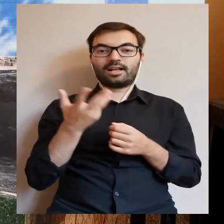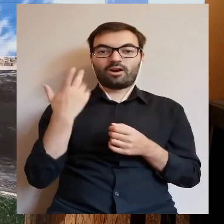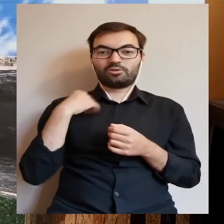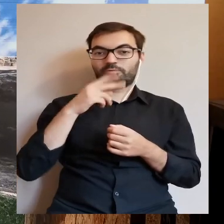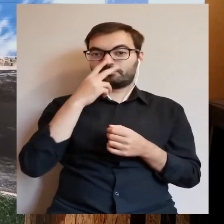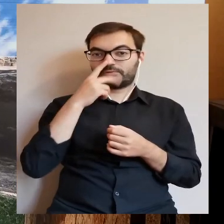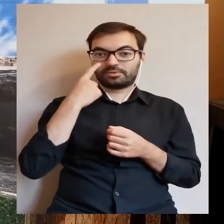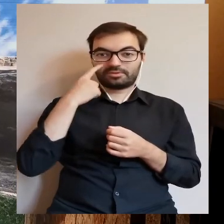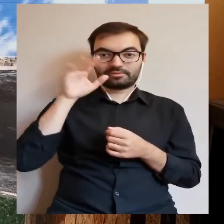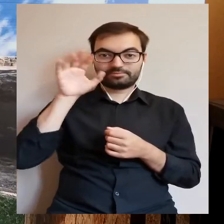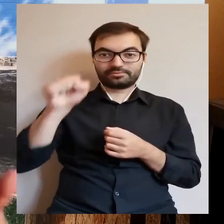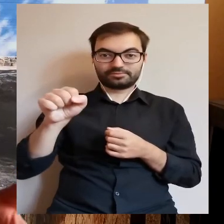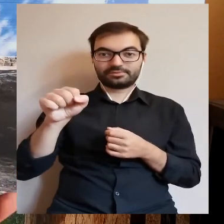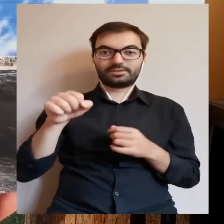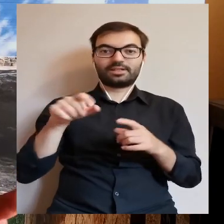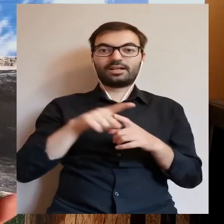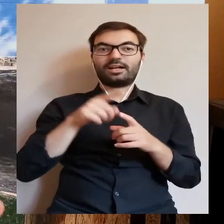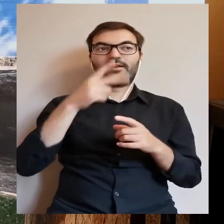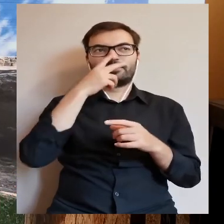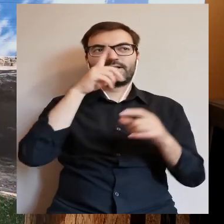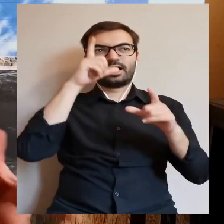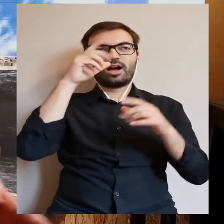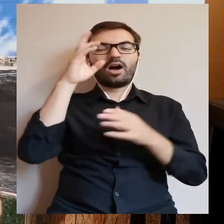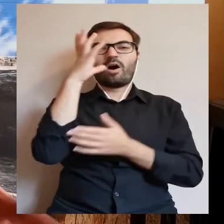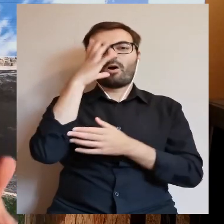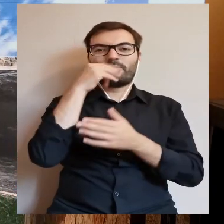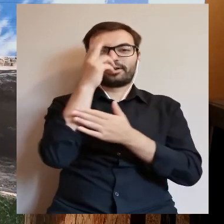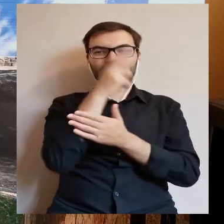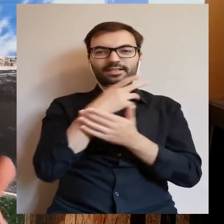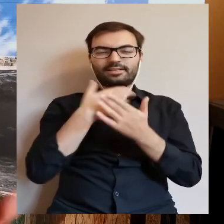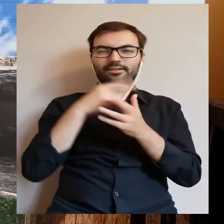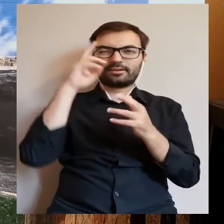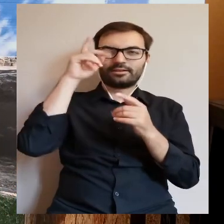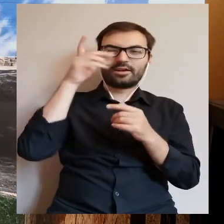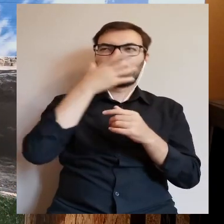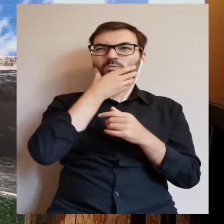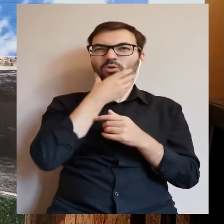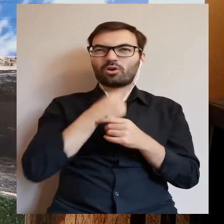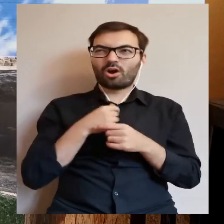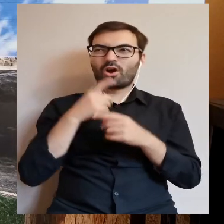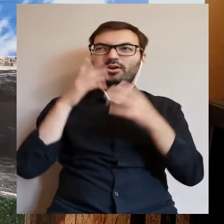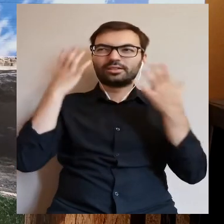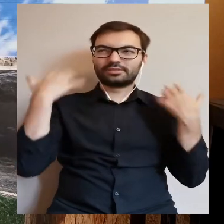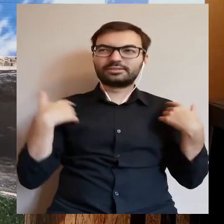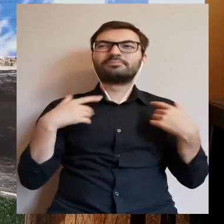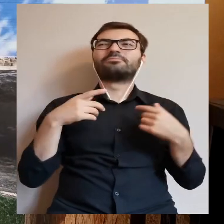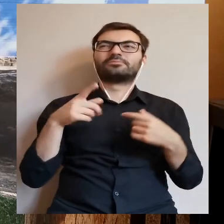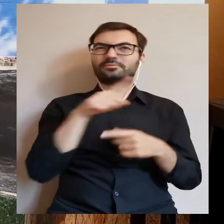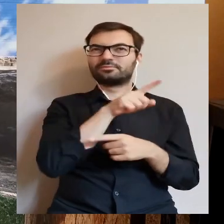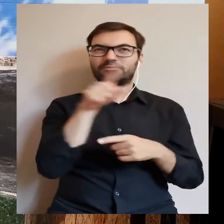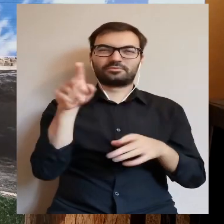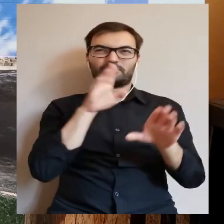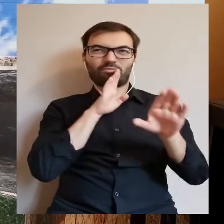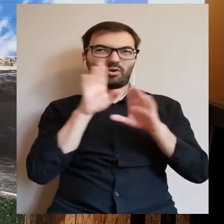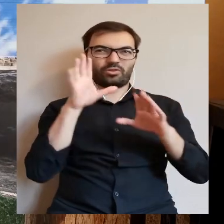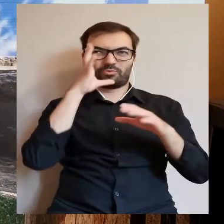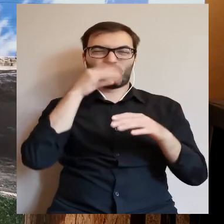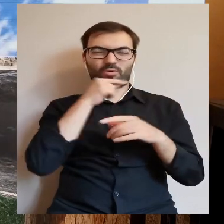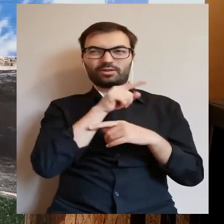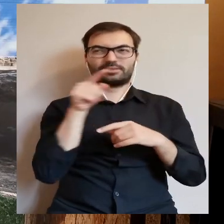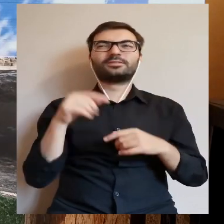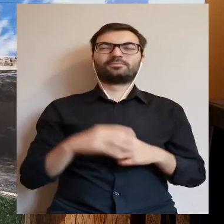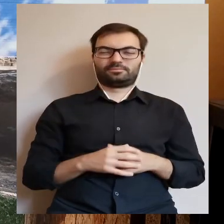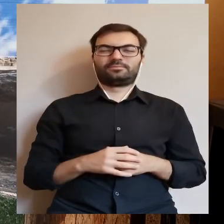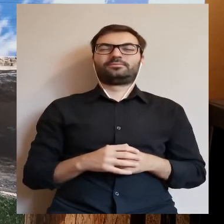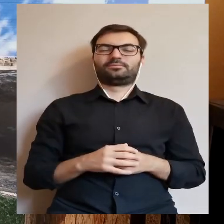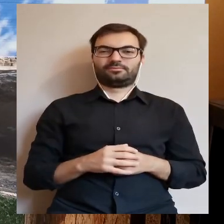parę osób go widziało, że widziały również portrety, więc ta niewyraźna postać z długą brodą zdecydowanie była najbardziej podobna do